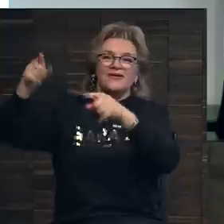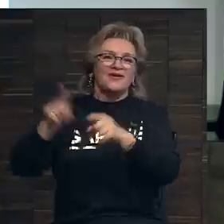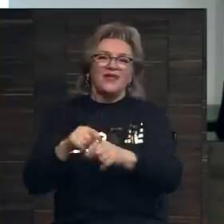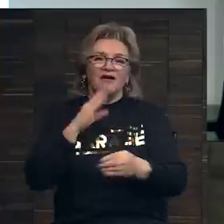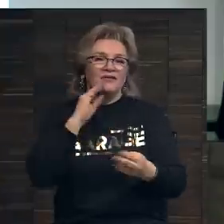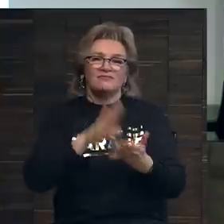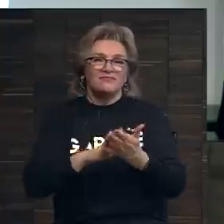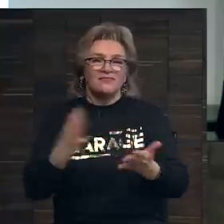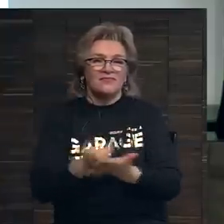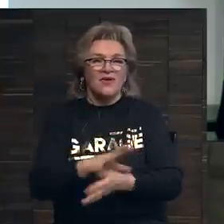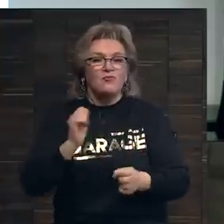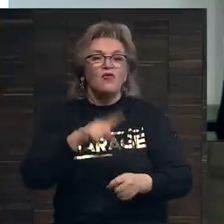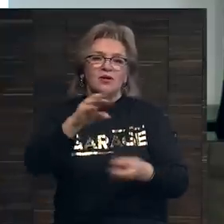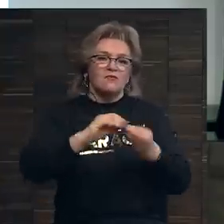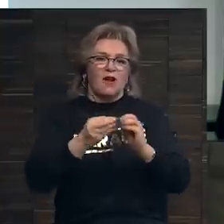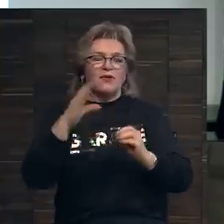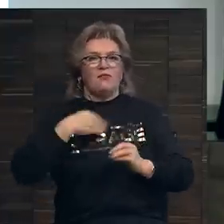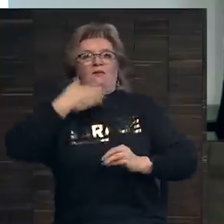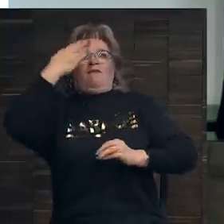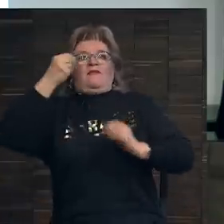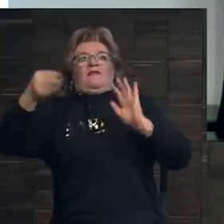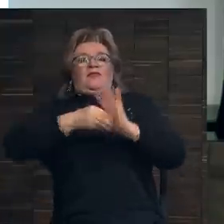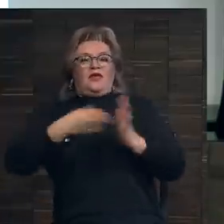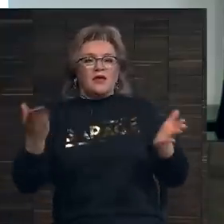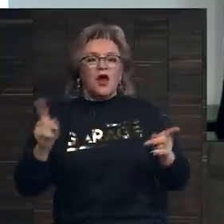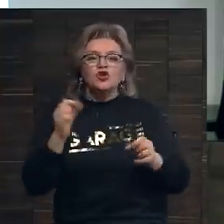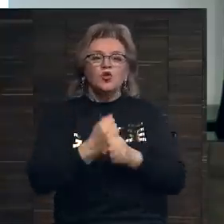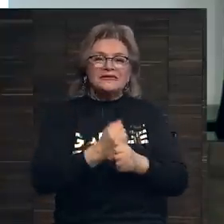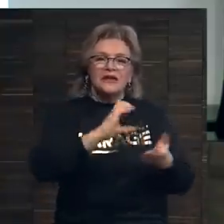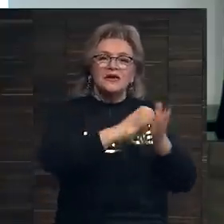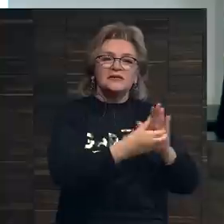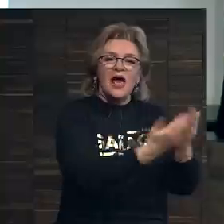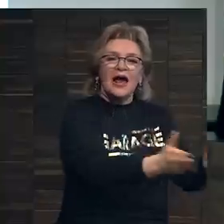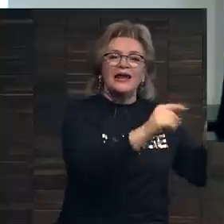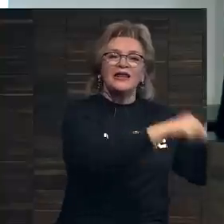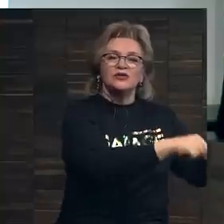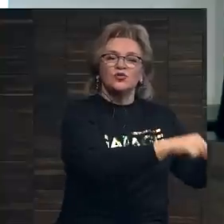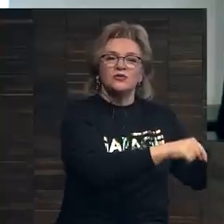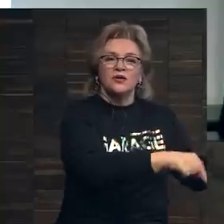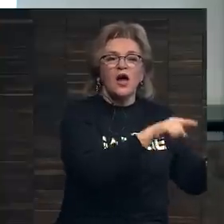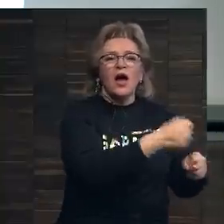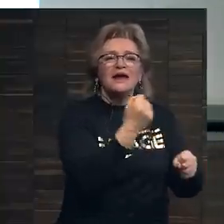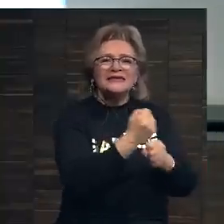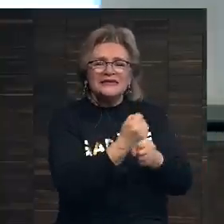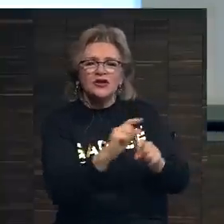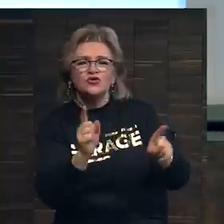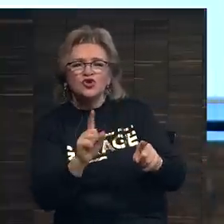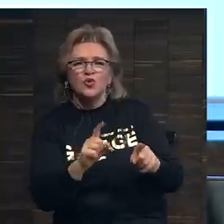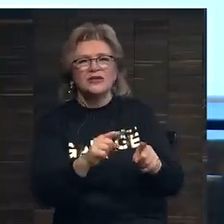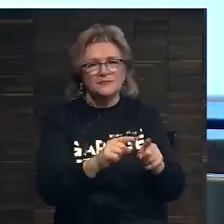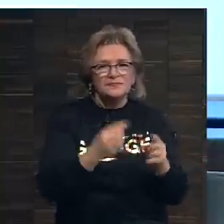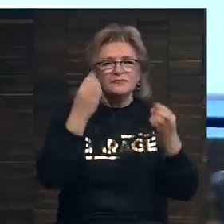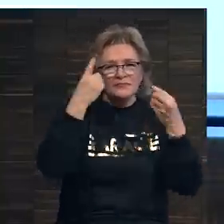не случится и тогда у вас будут большие проблемы. Что же тогда делать галеристу? Они делают кое-что довольно